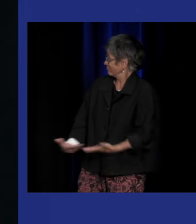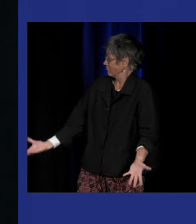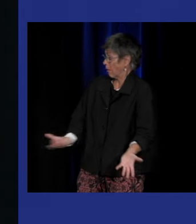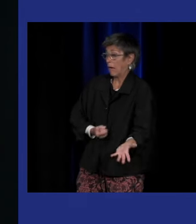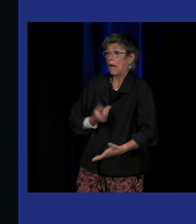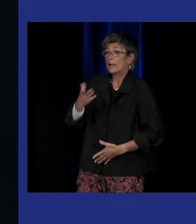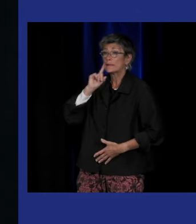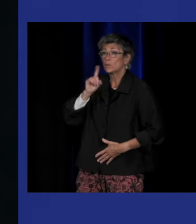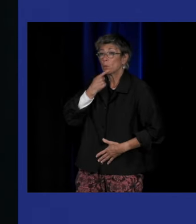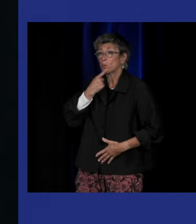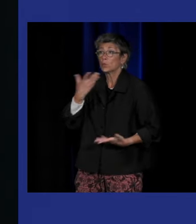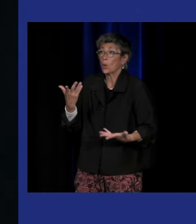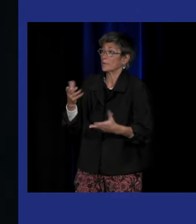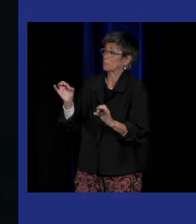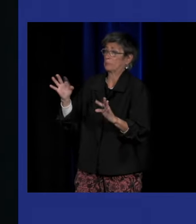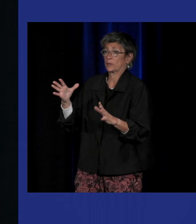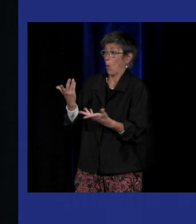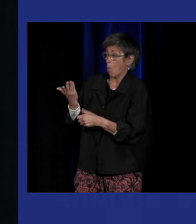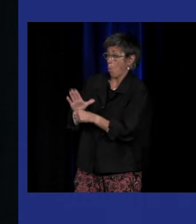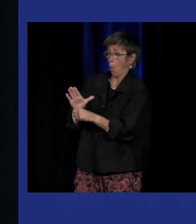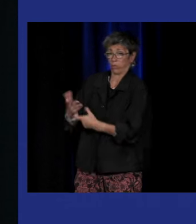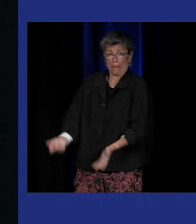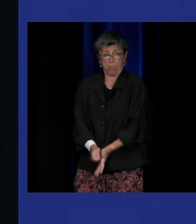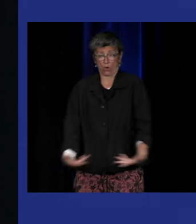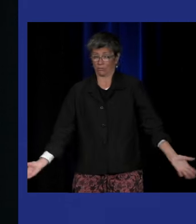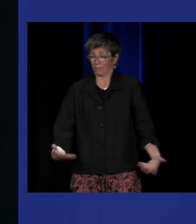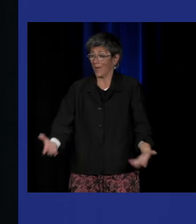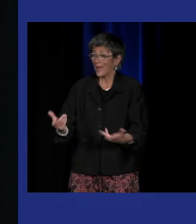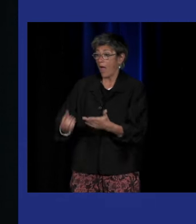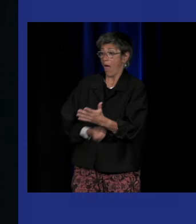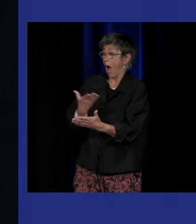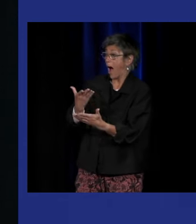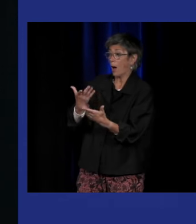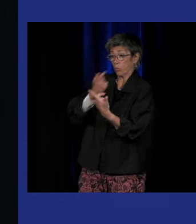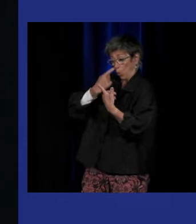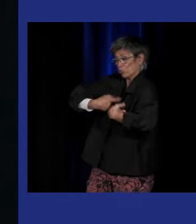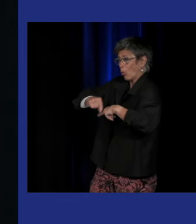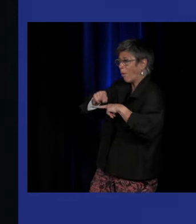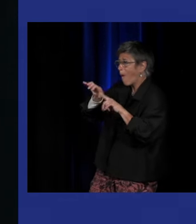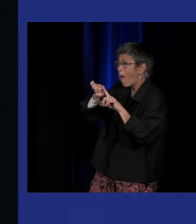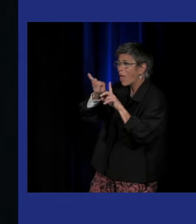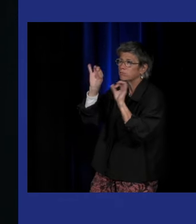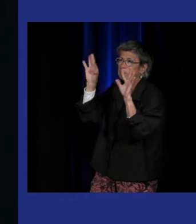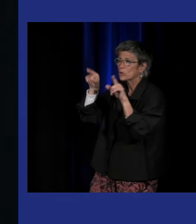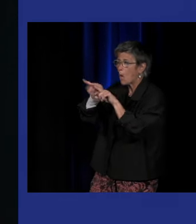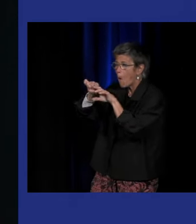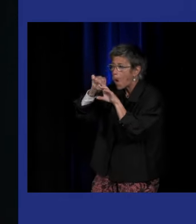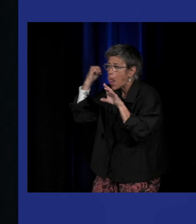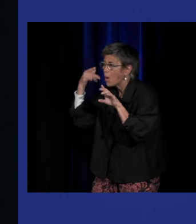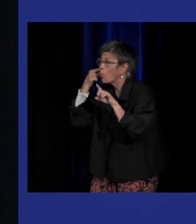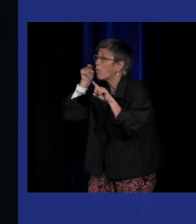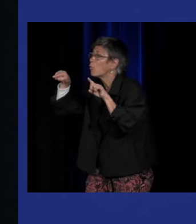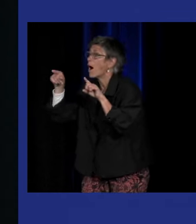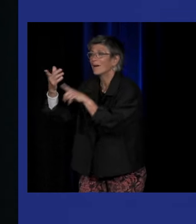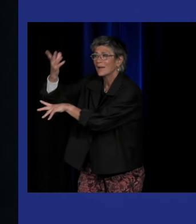artistes sourds c'est un témoin de leur temps c'est une porte d'entrée pour nous pour comprendre comment l'histoire des